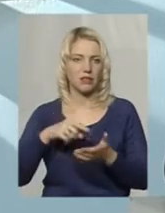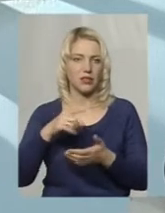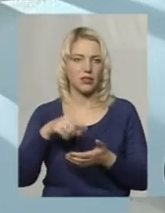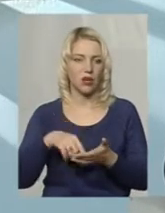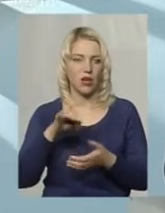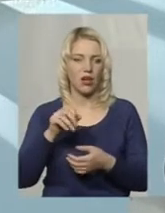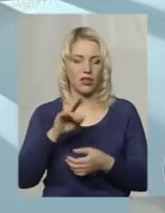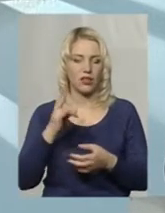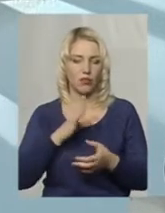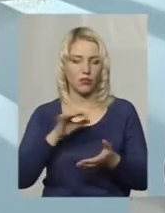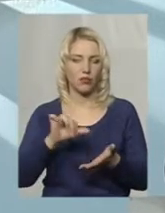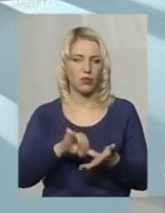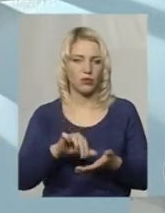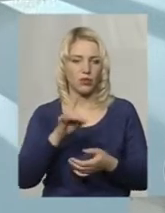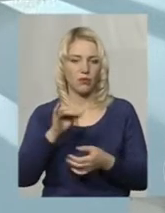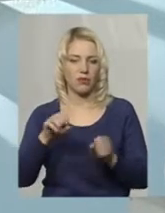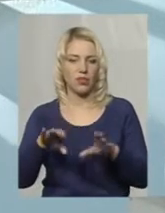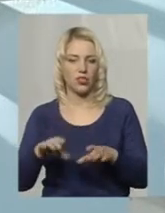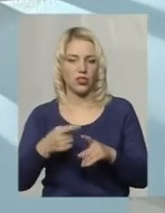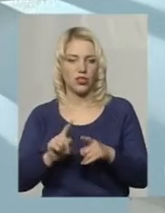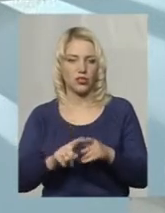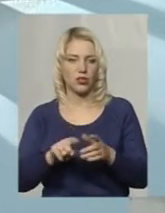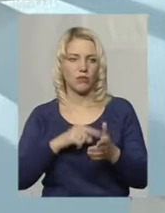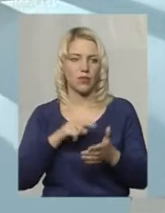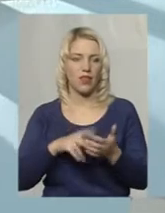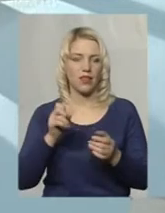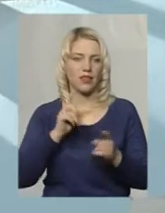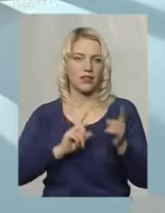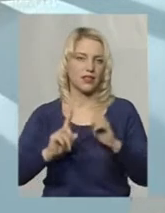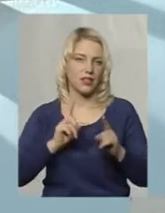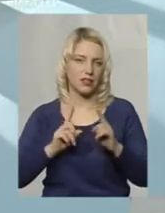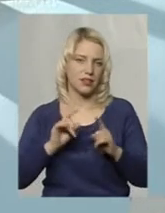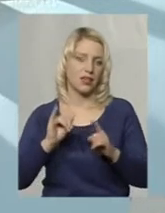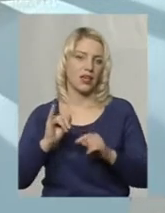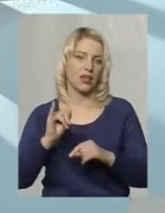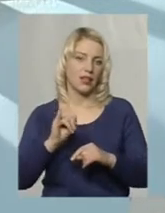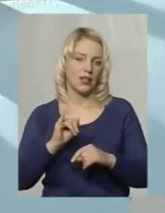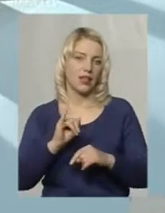присутнім при вирішенні цього питання на сесії, і, відповідно,